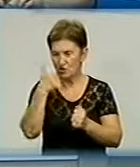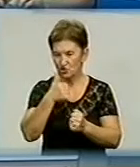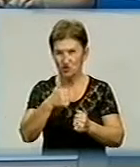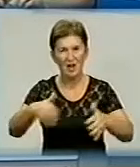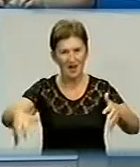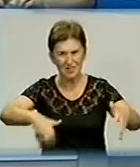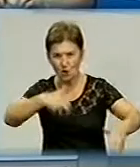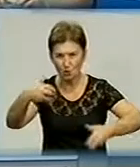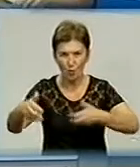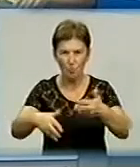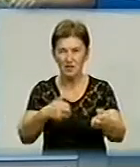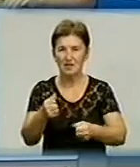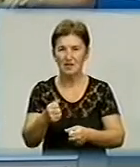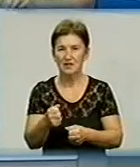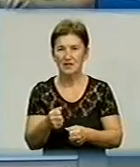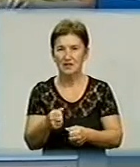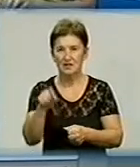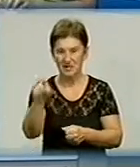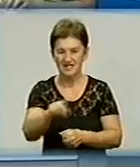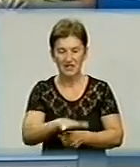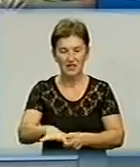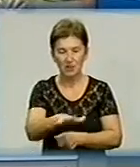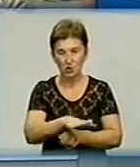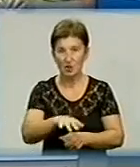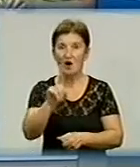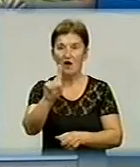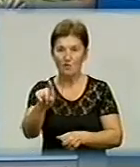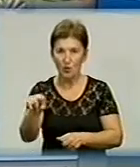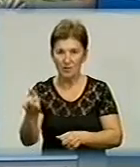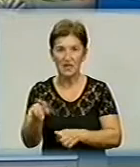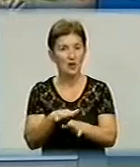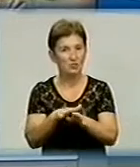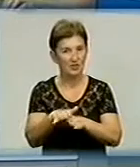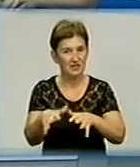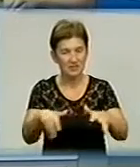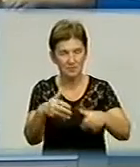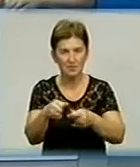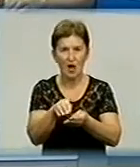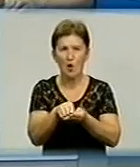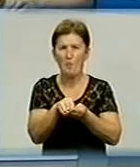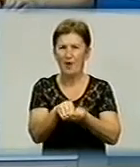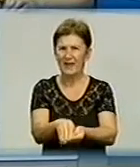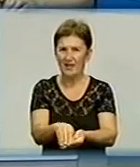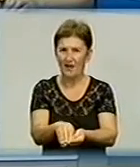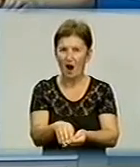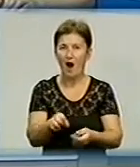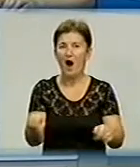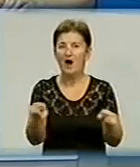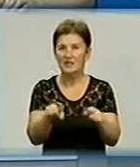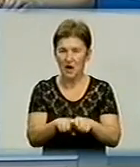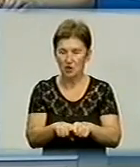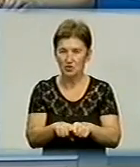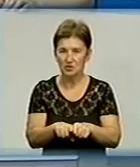Золотоводинського міста на цій території. І вони проводили розкопки могильника, вже завершували, а також